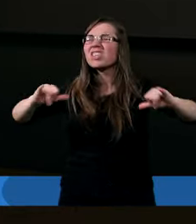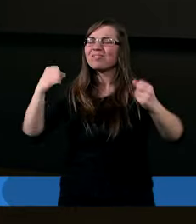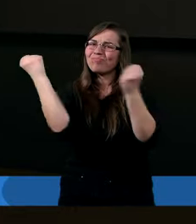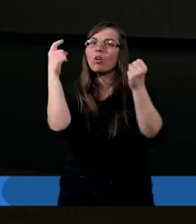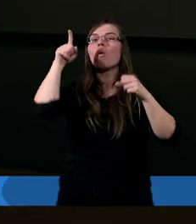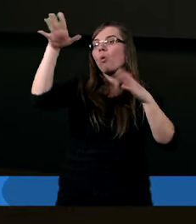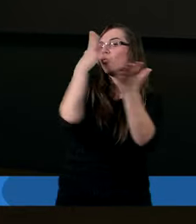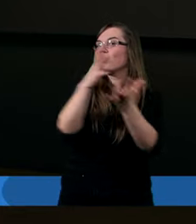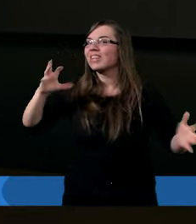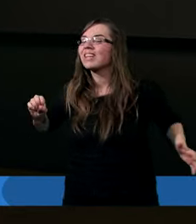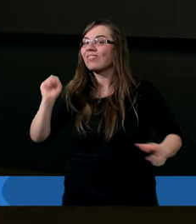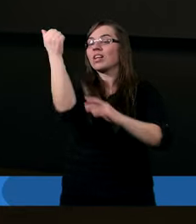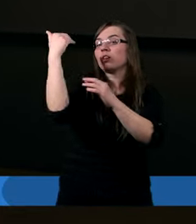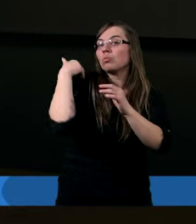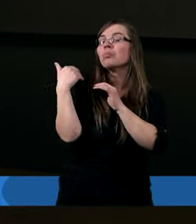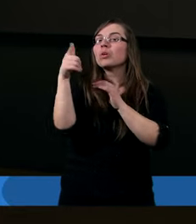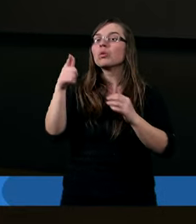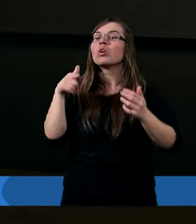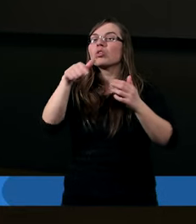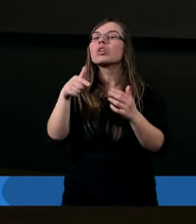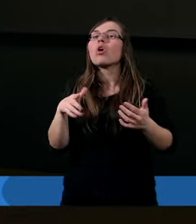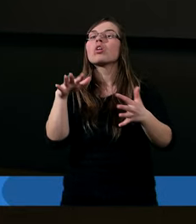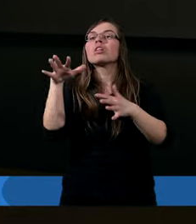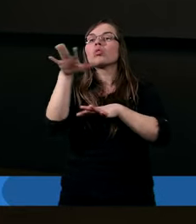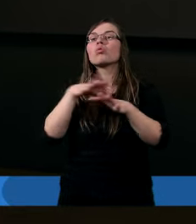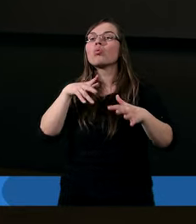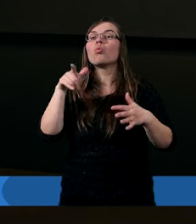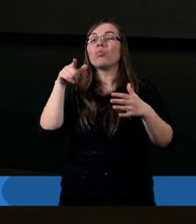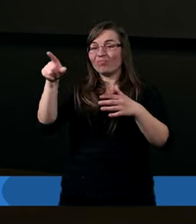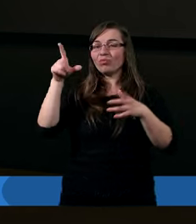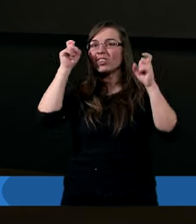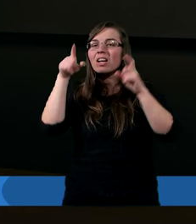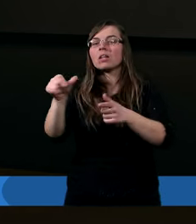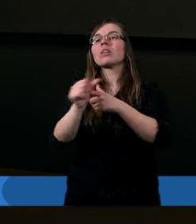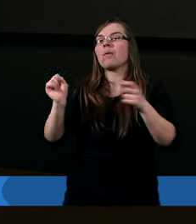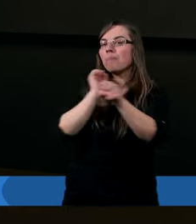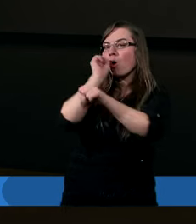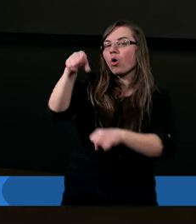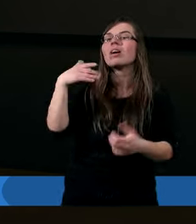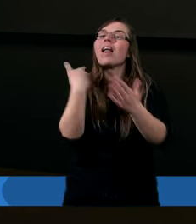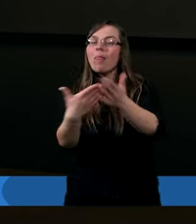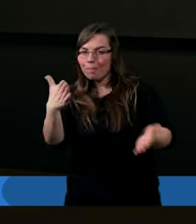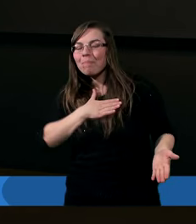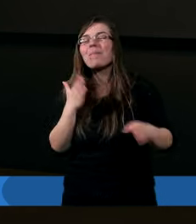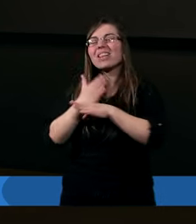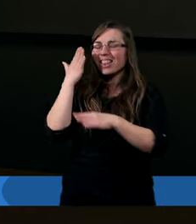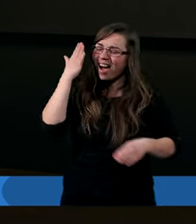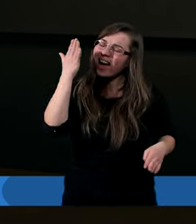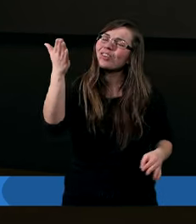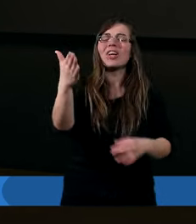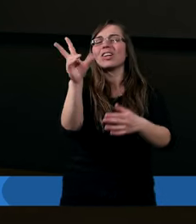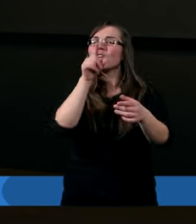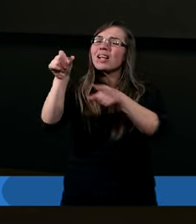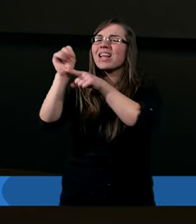już zwyciężył, już ten wróg został pokonany. Dlatego mamy nadzieję, która